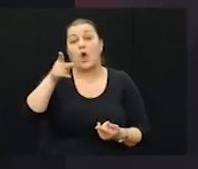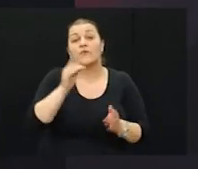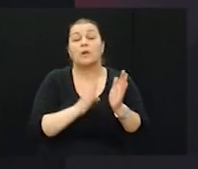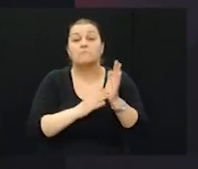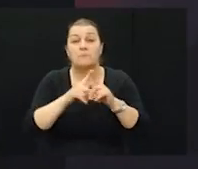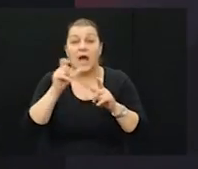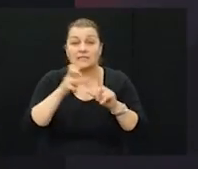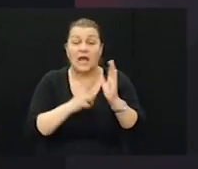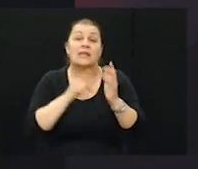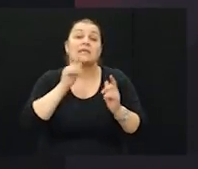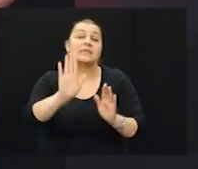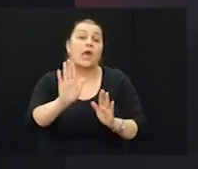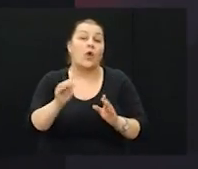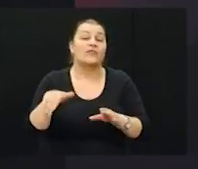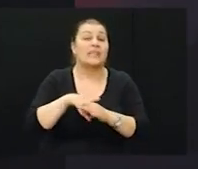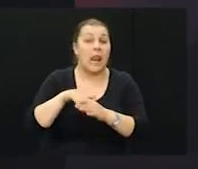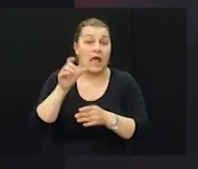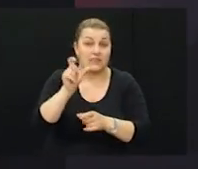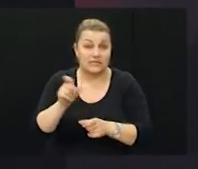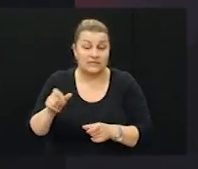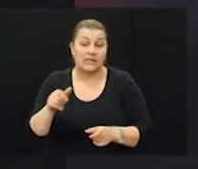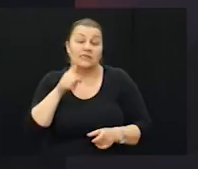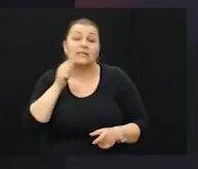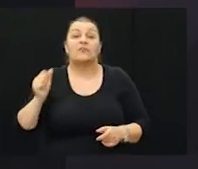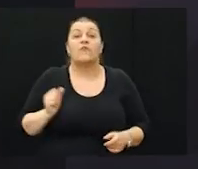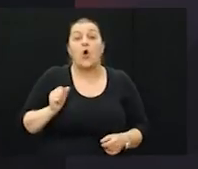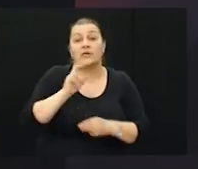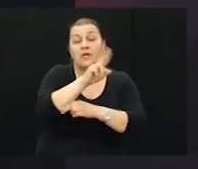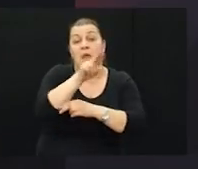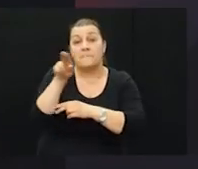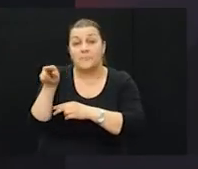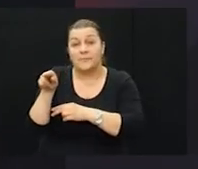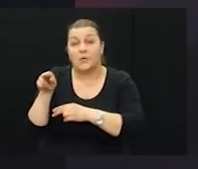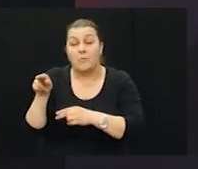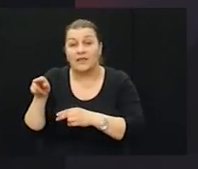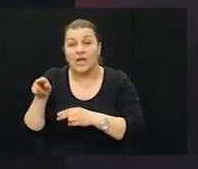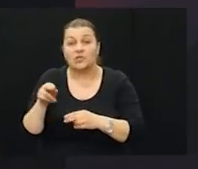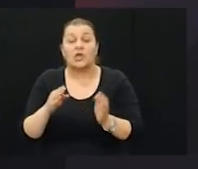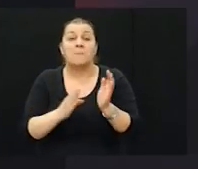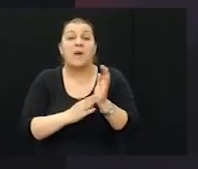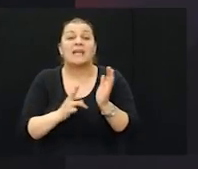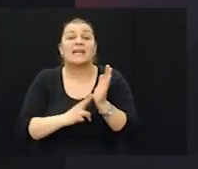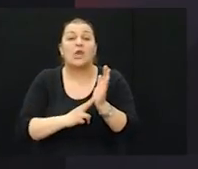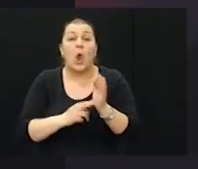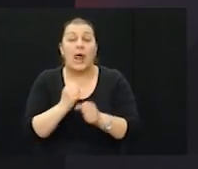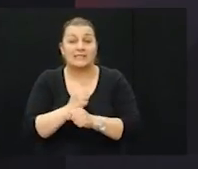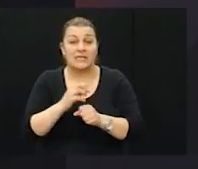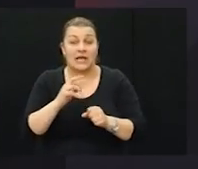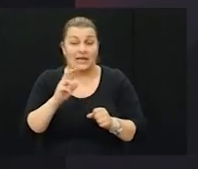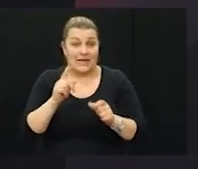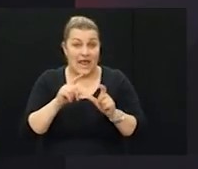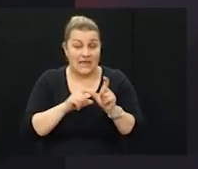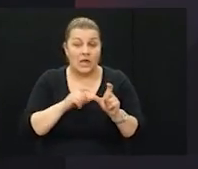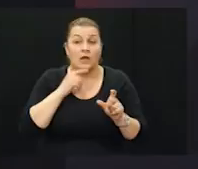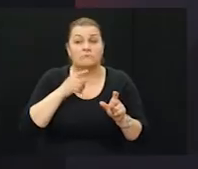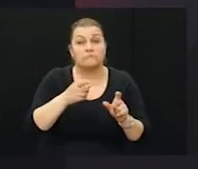Macana, njegovih djelatnika i časnika vojnih promatrača Marka Nikolasa Greja, koji su s time spustili razinu vode u jezeru, što se